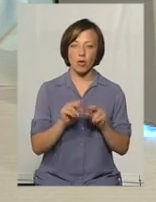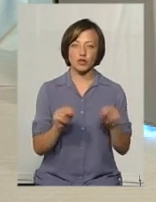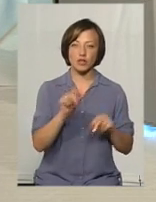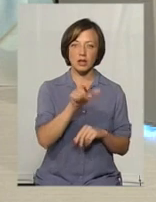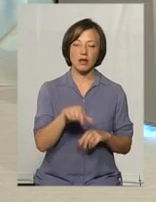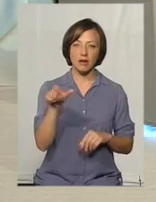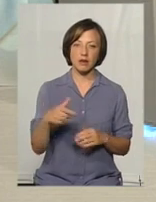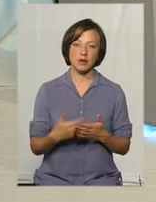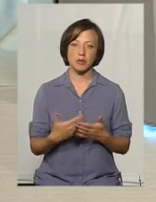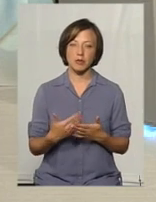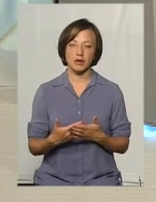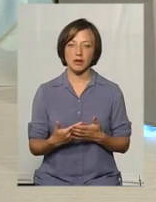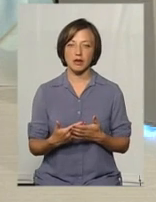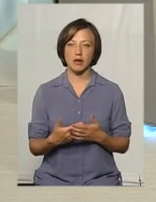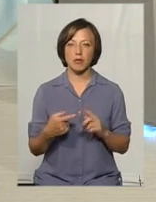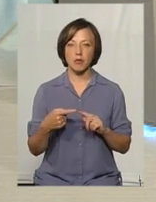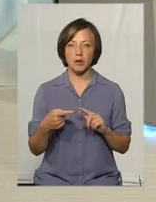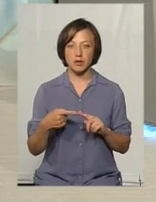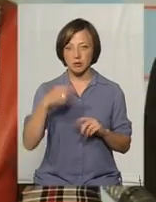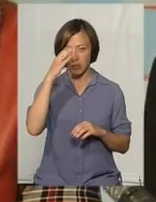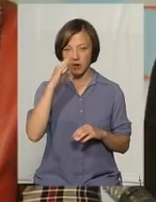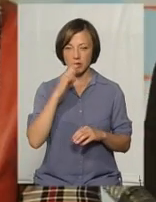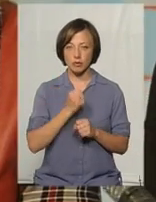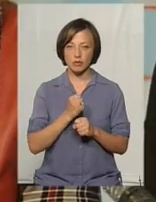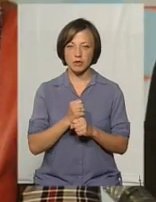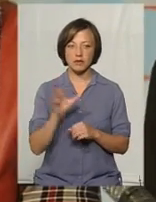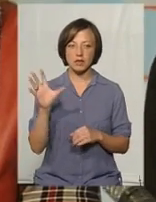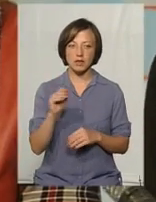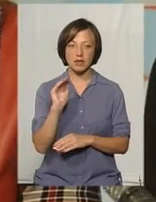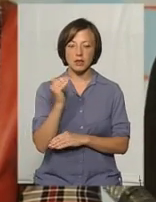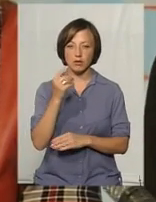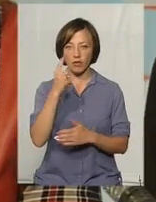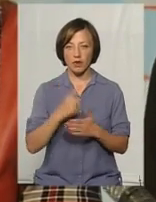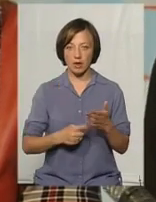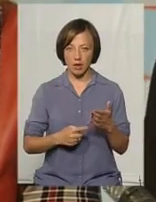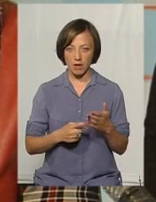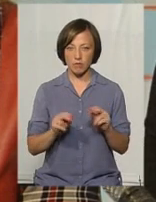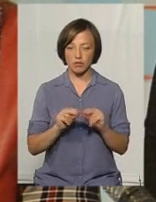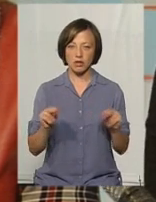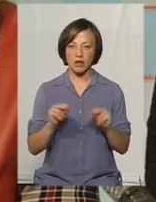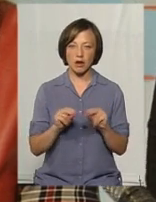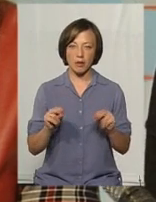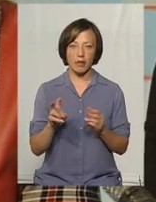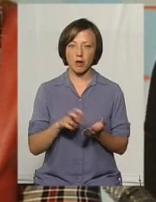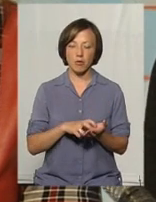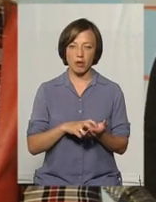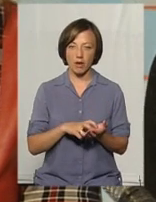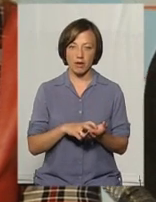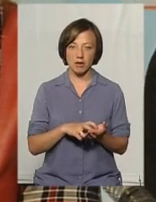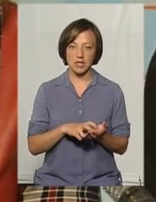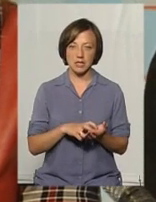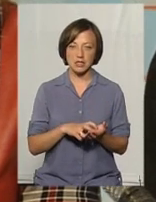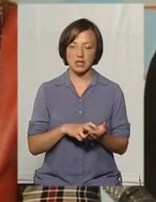прикладу? По-перше, батьки мають зробити все для того, щоб дитина довіряла вчителям, не боялася їх.